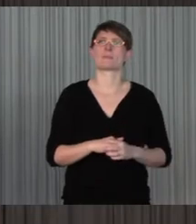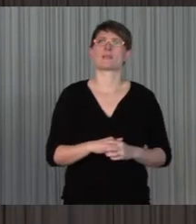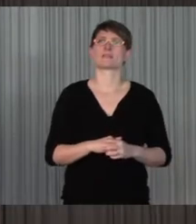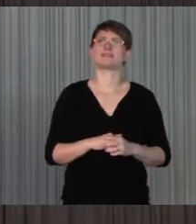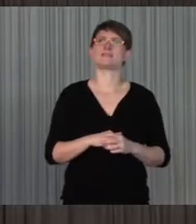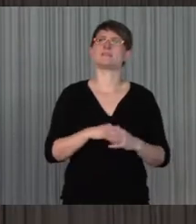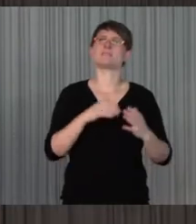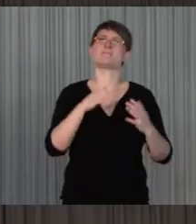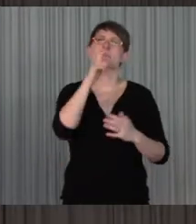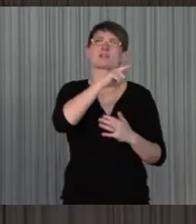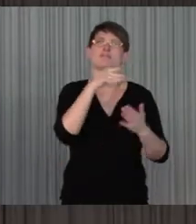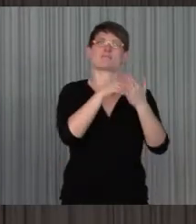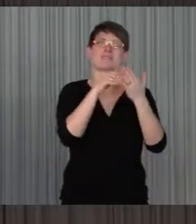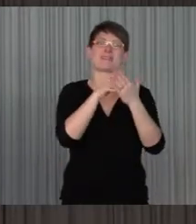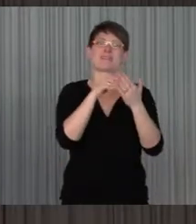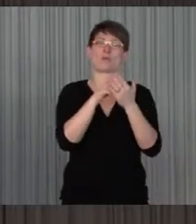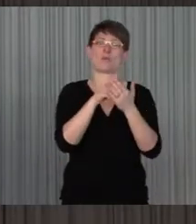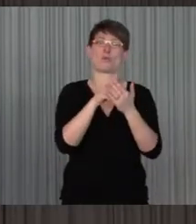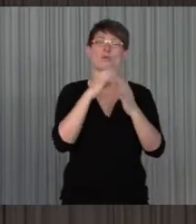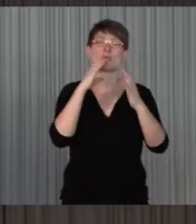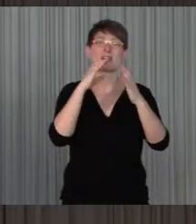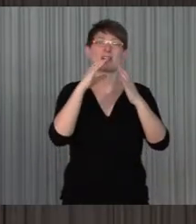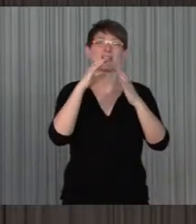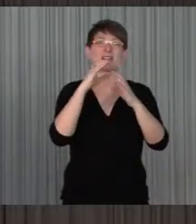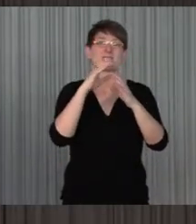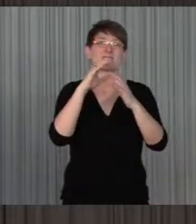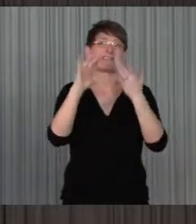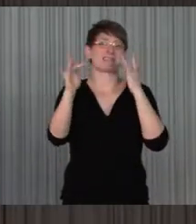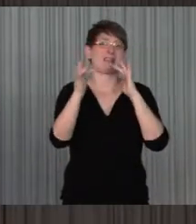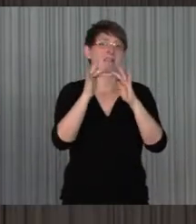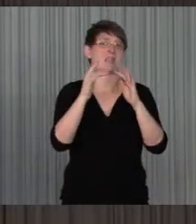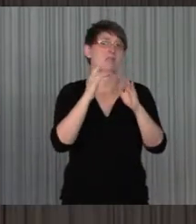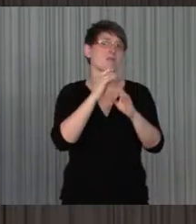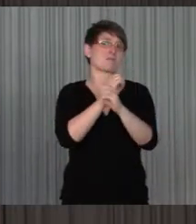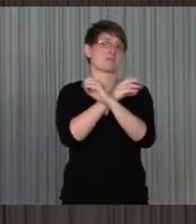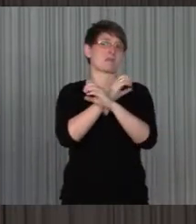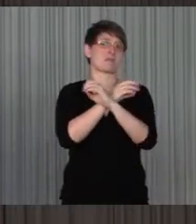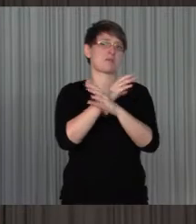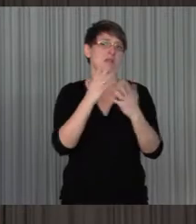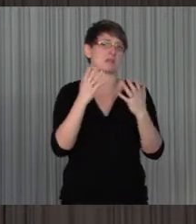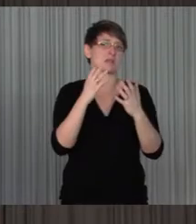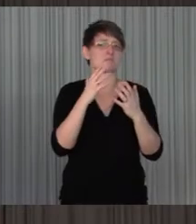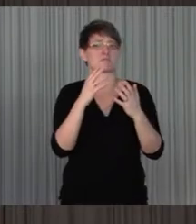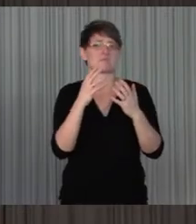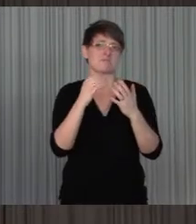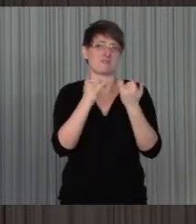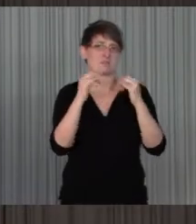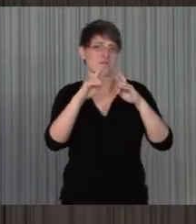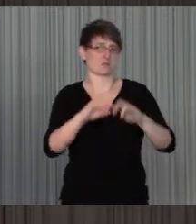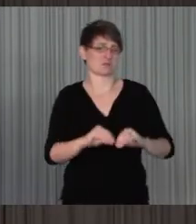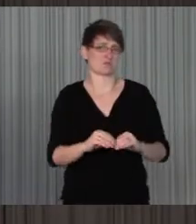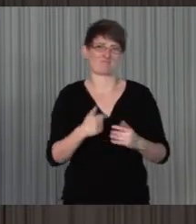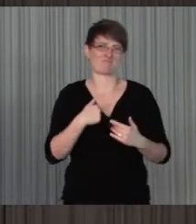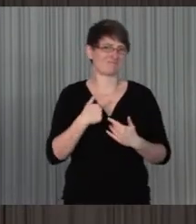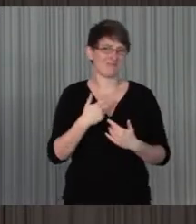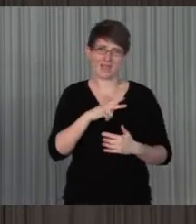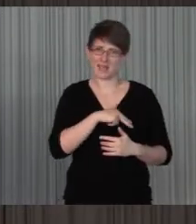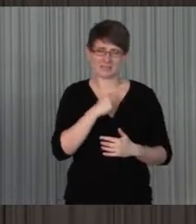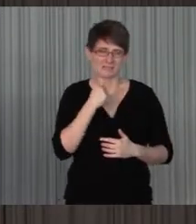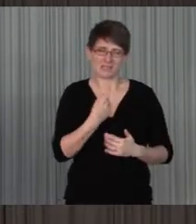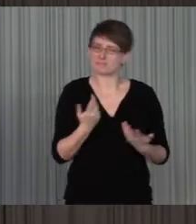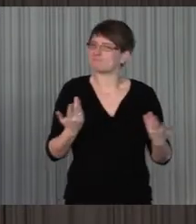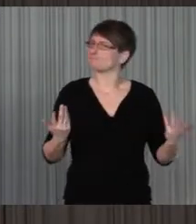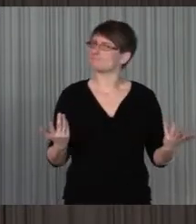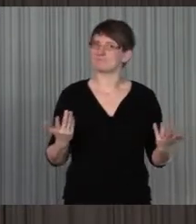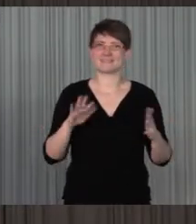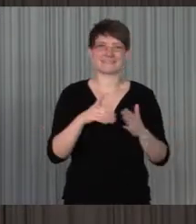angekündigt, da muss ich aber als erstes sagen, wir wissen es nicht so genau, aber es gibt tatsächlich keine belastbaren